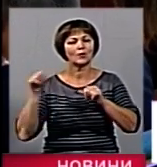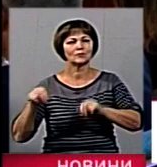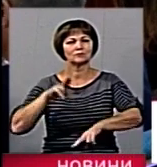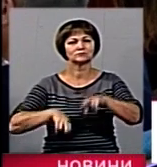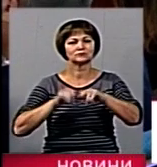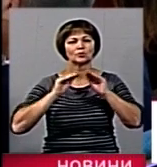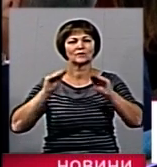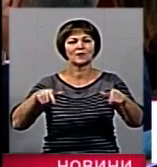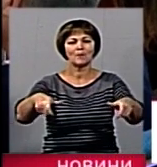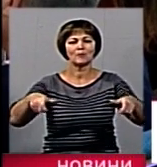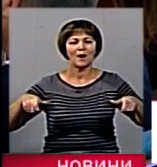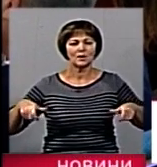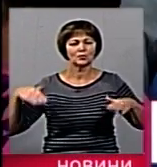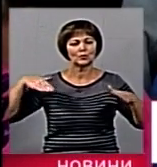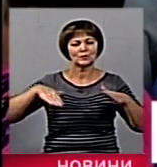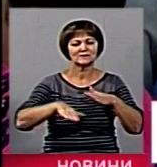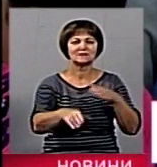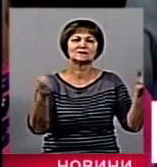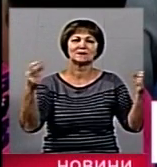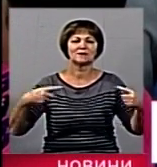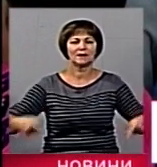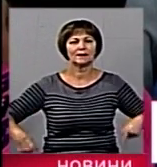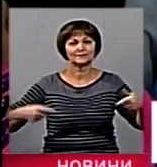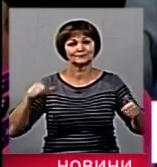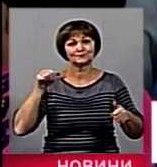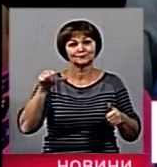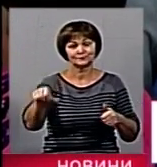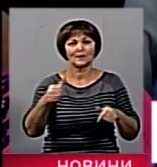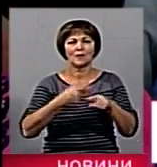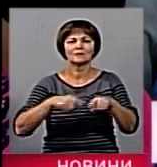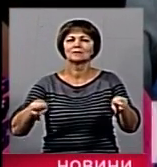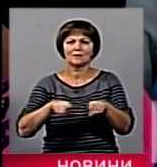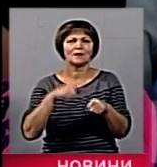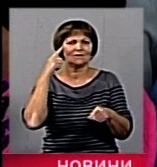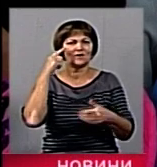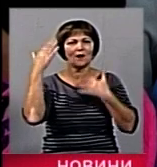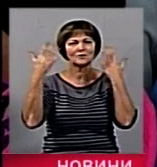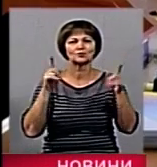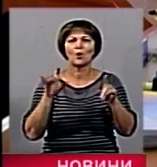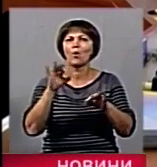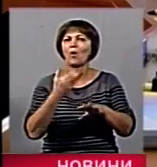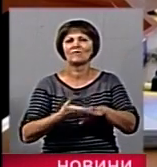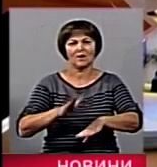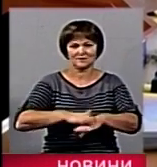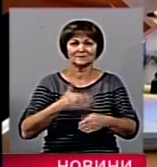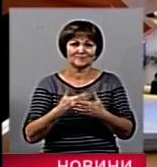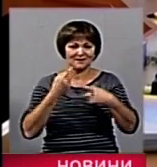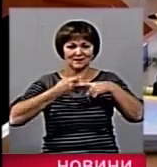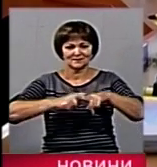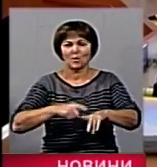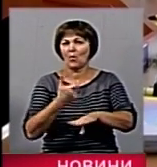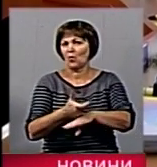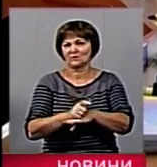пандуси і встановили спеціальні кнопки з повіщення. Таке враження, що мова йде про космічні технології та відповідно